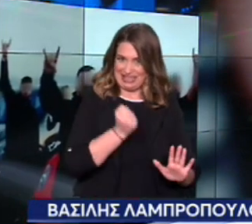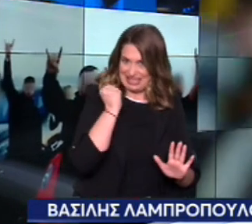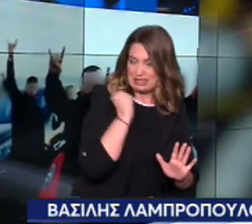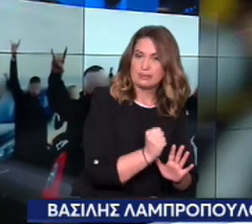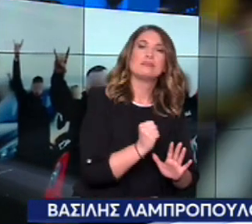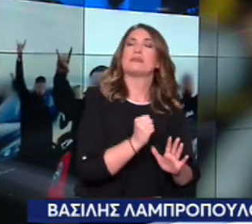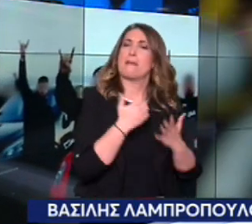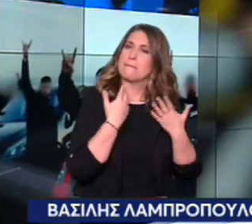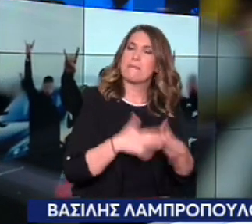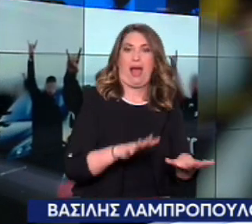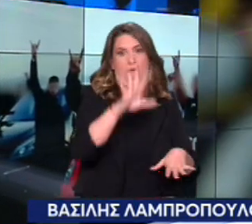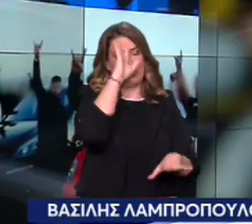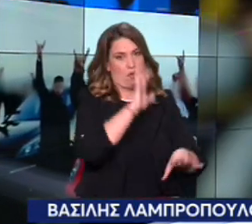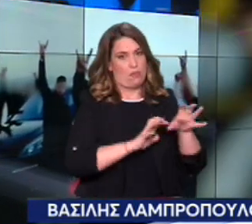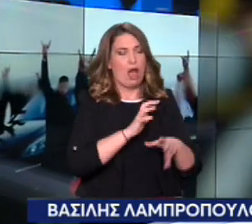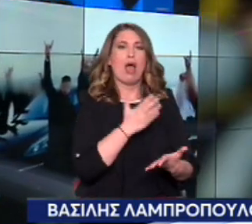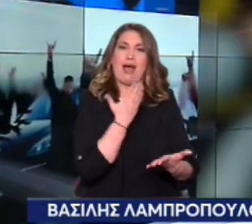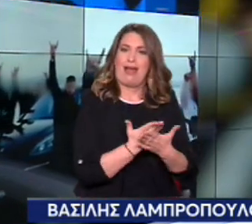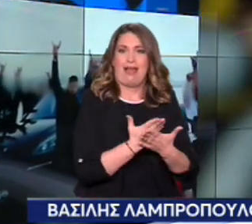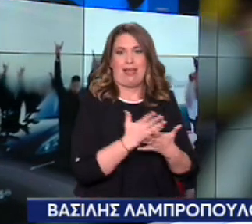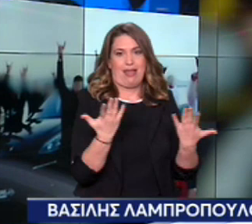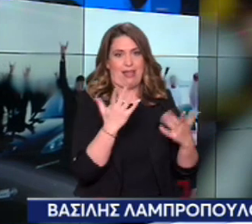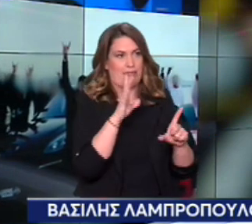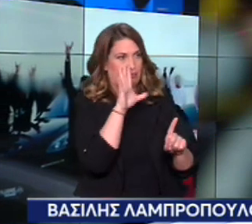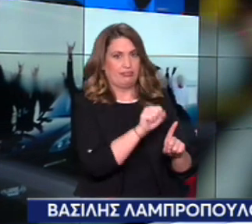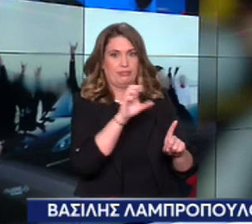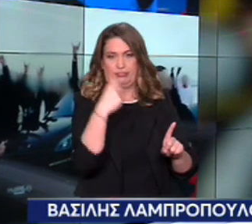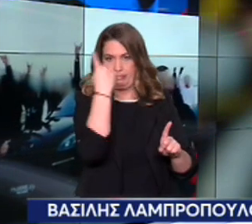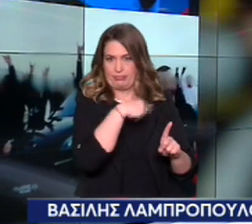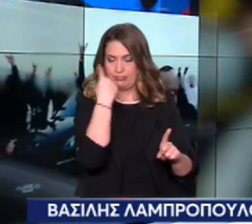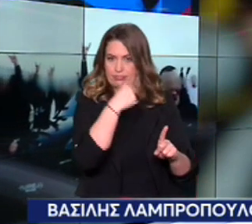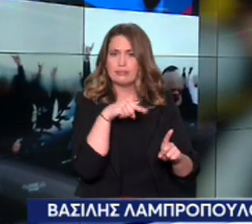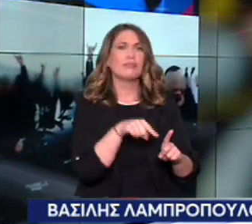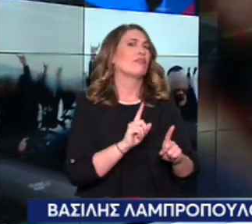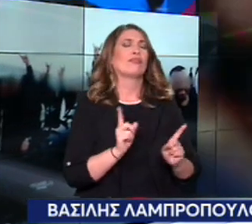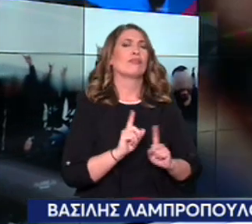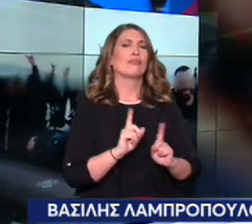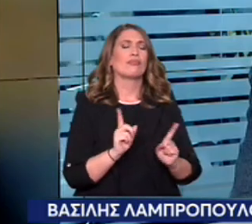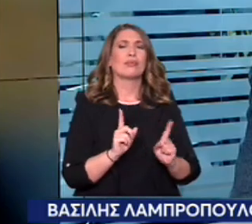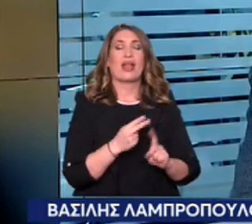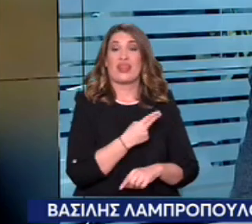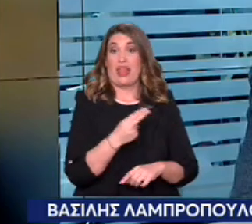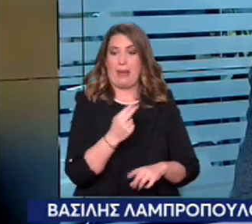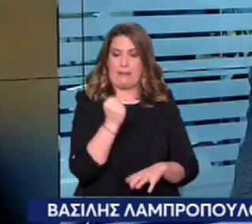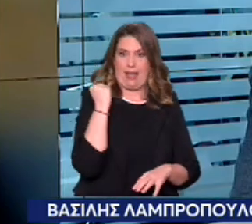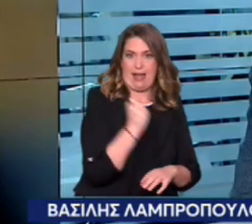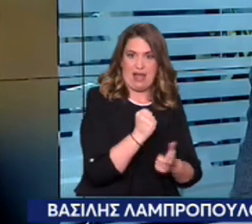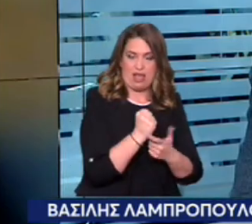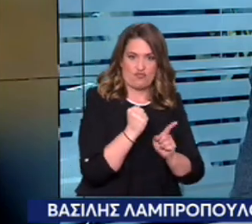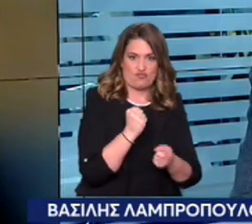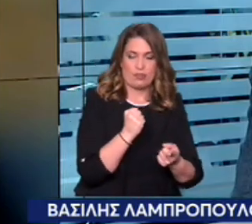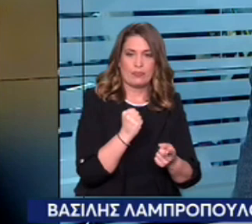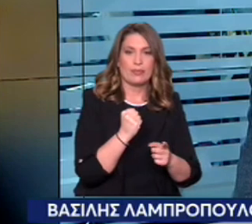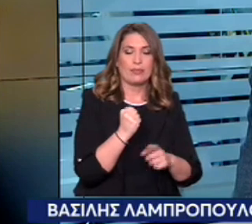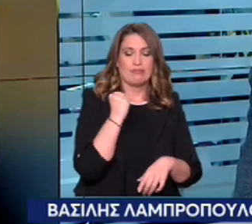έχουν βρεθεί βασική υποπτή, ο καυγάς δεν φαίνεται να είναι η επίθεση συμπλοκή, δεν φαίνεται να είναι το μαχαίρωμα για κλοπή